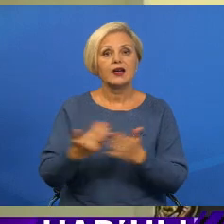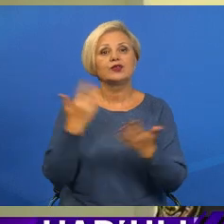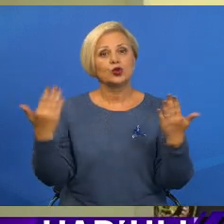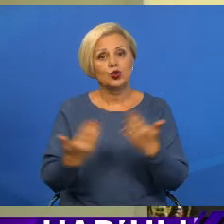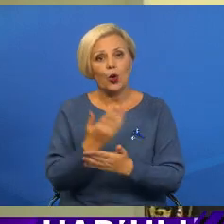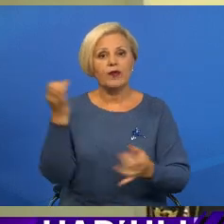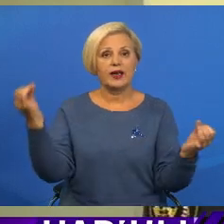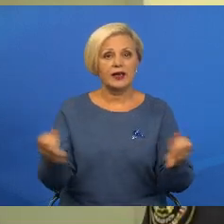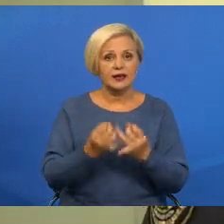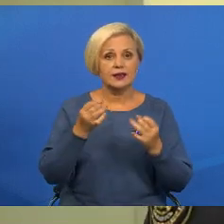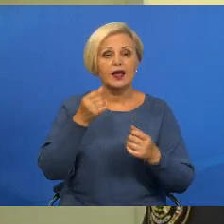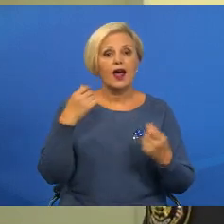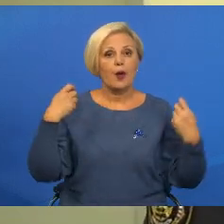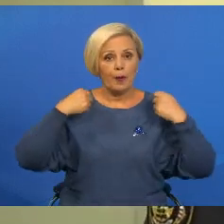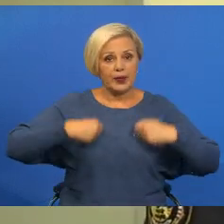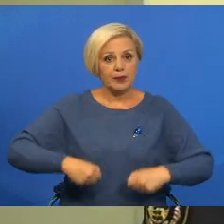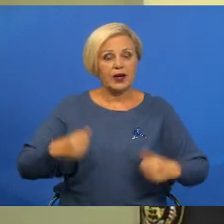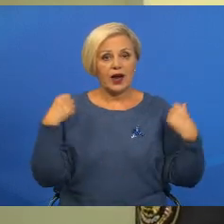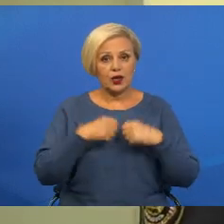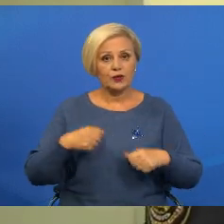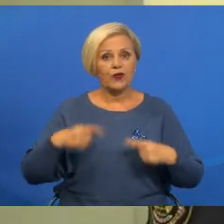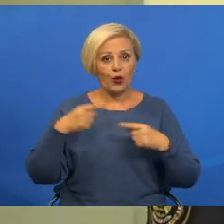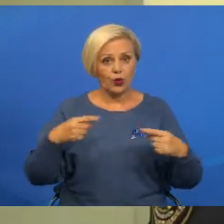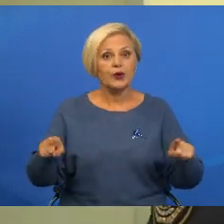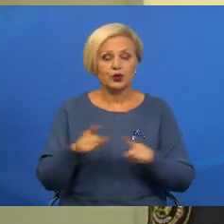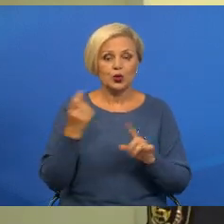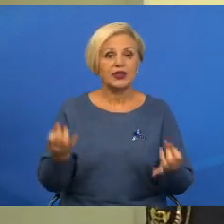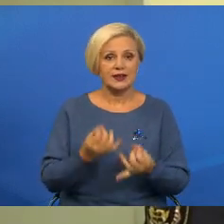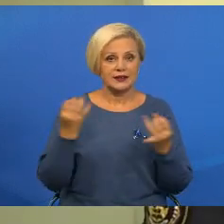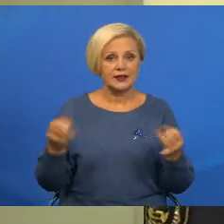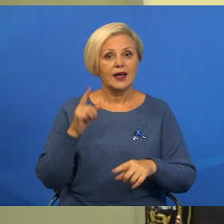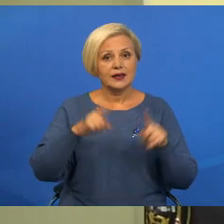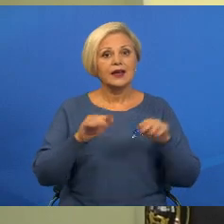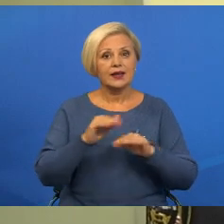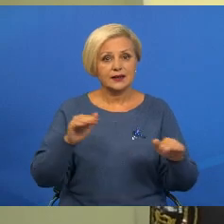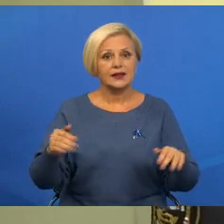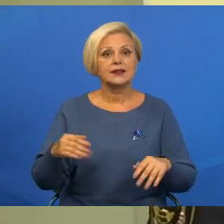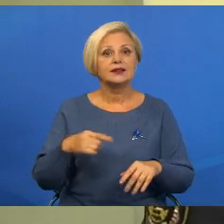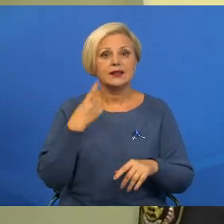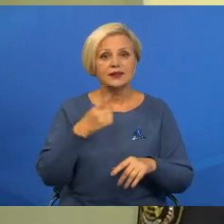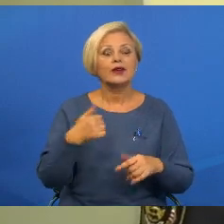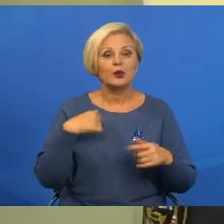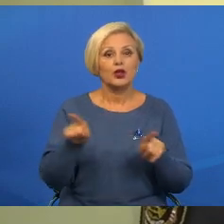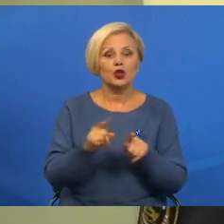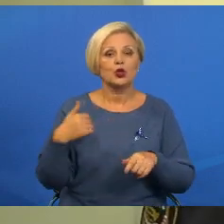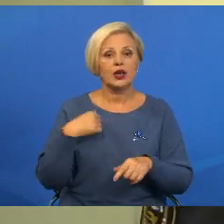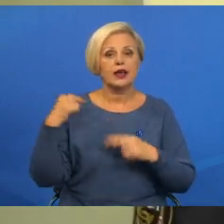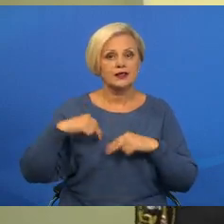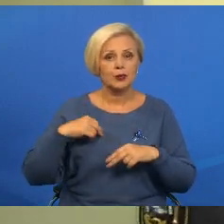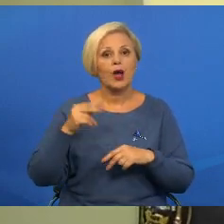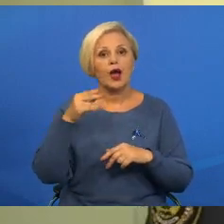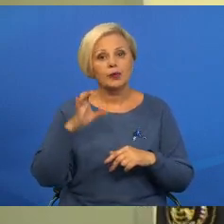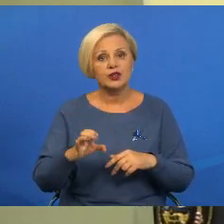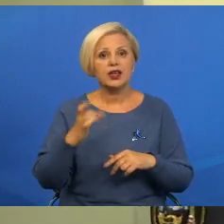интересно, конечно же. Примеряют формы разных служб. Тоже это интересно. Некоторые детки, конечно же, говорят, мы тоже хотим работать и в